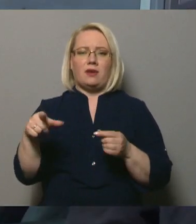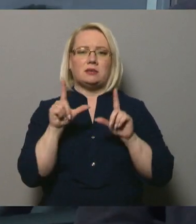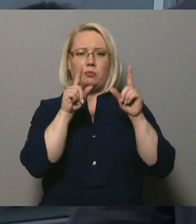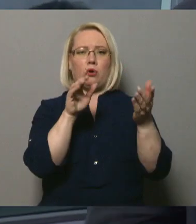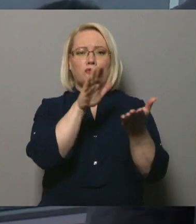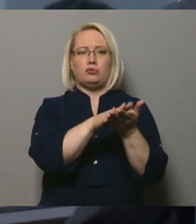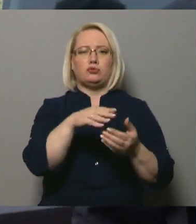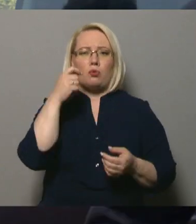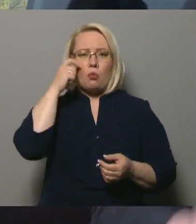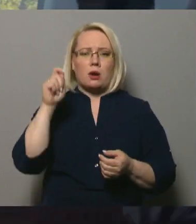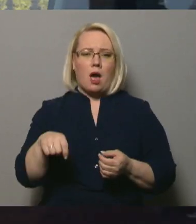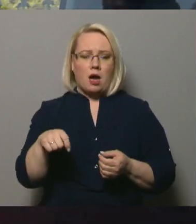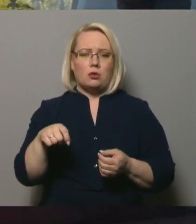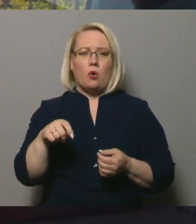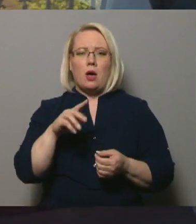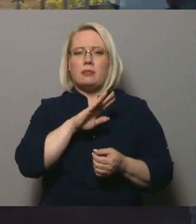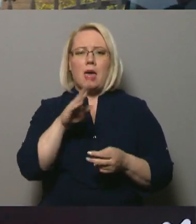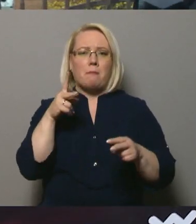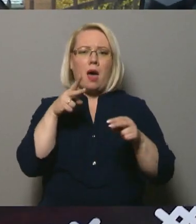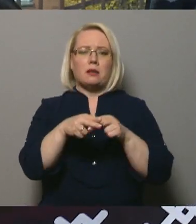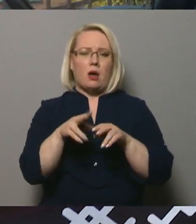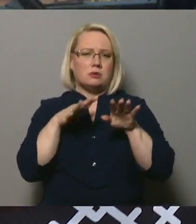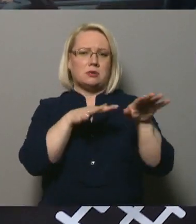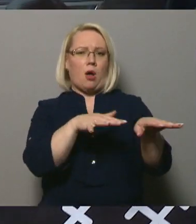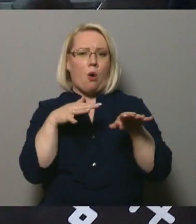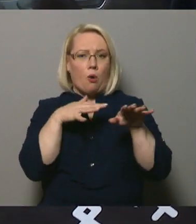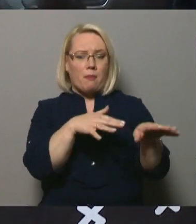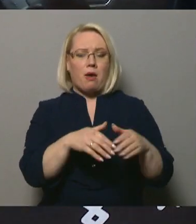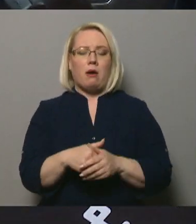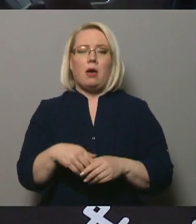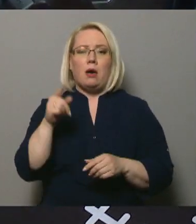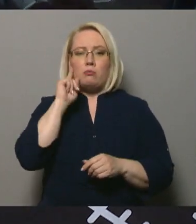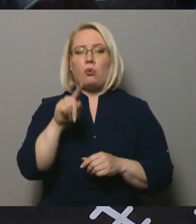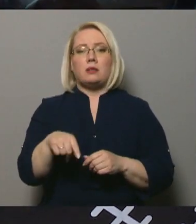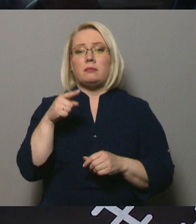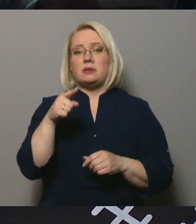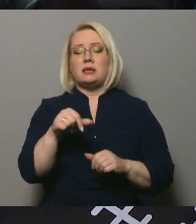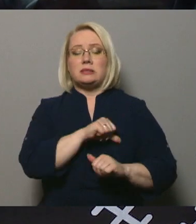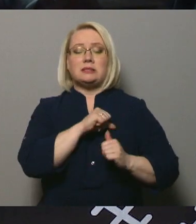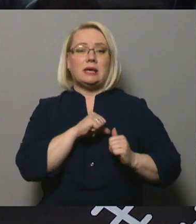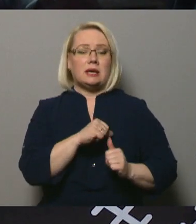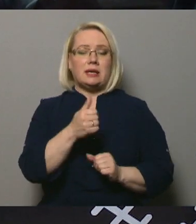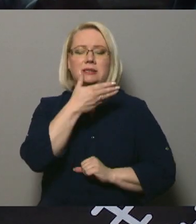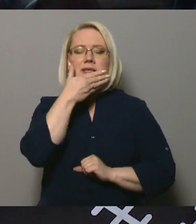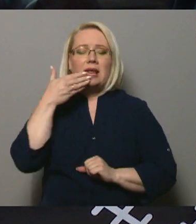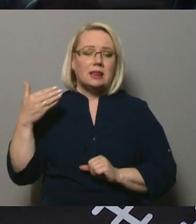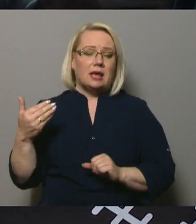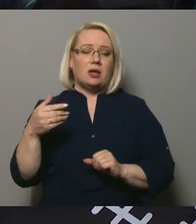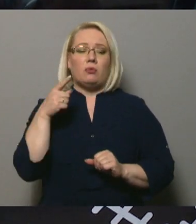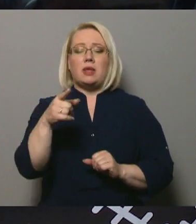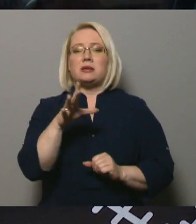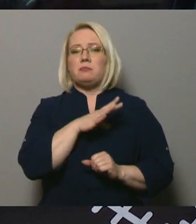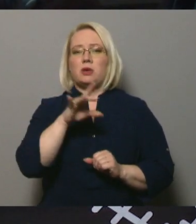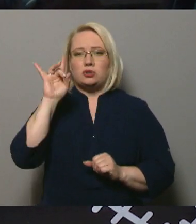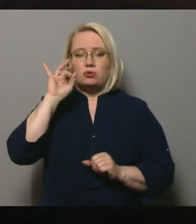līdz Ukraiņas robežai, vienkārši nepārtraukta trauma. Tas, protams, sirdi ļoti sildīja, un tas